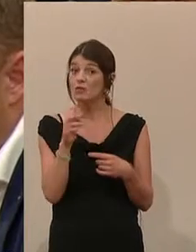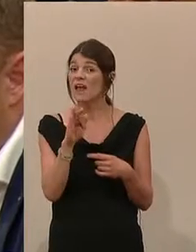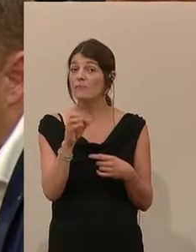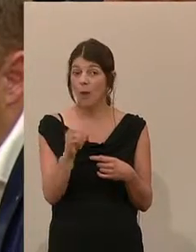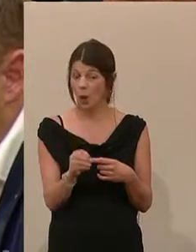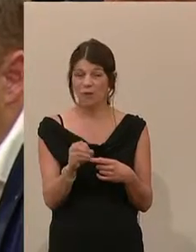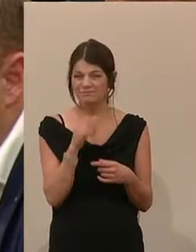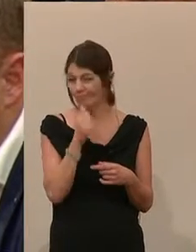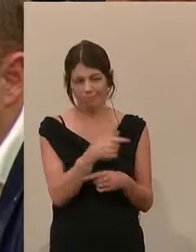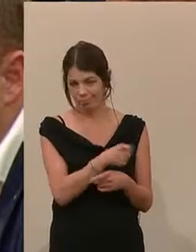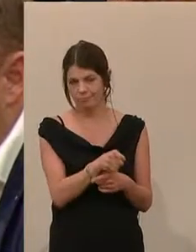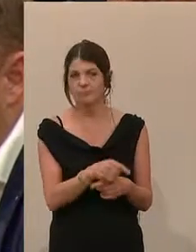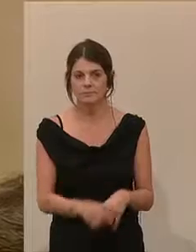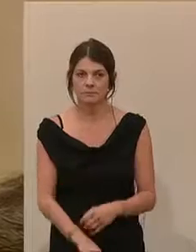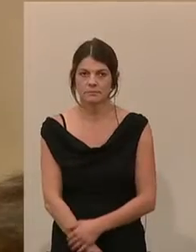Und niemand anderer.